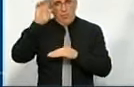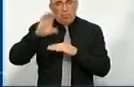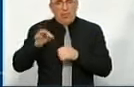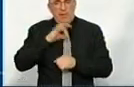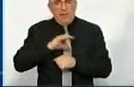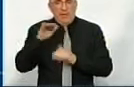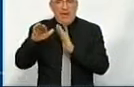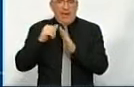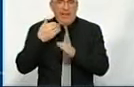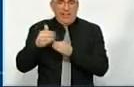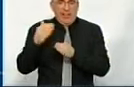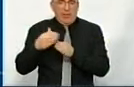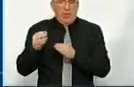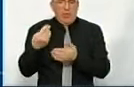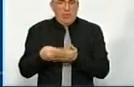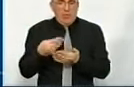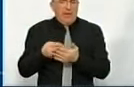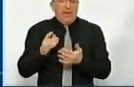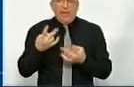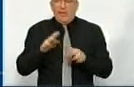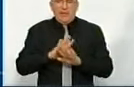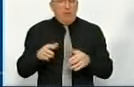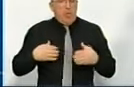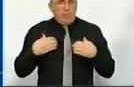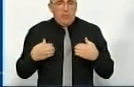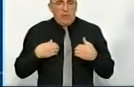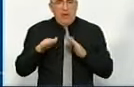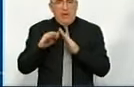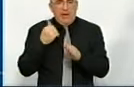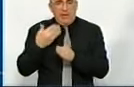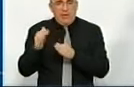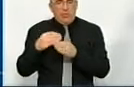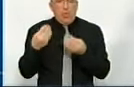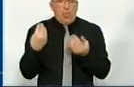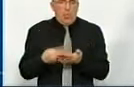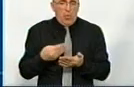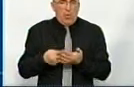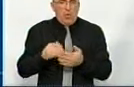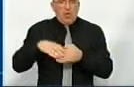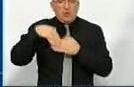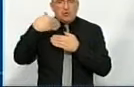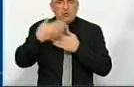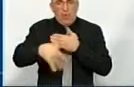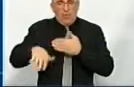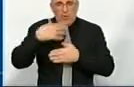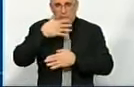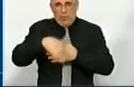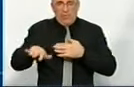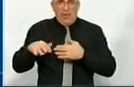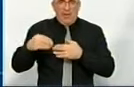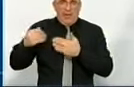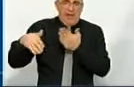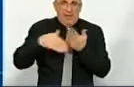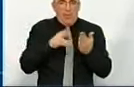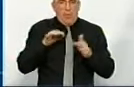використання кредитних коштів. Не треба боятися кредитних коштів зовнішніх інвесторів, я на цьому звертаю